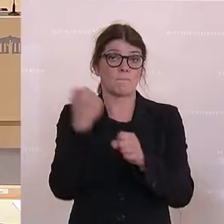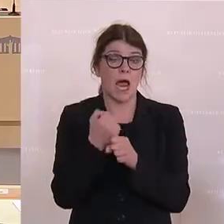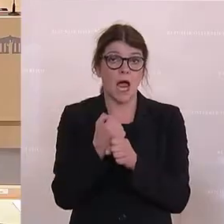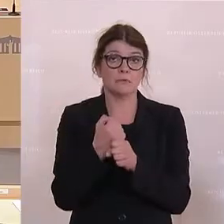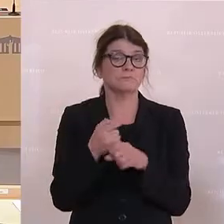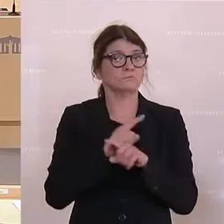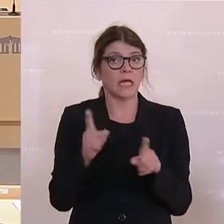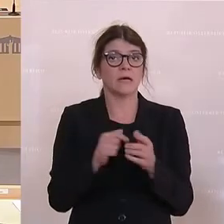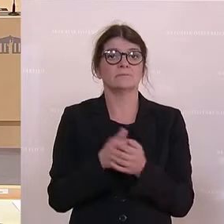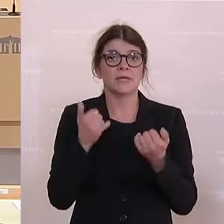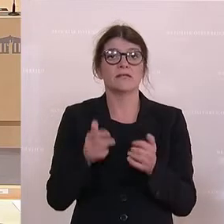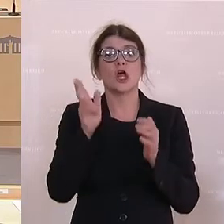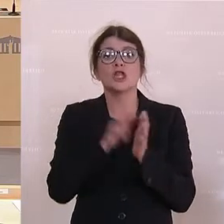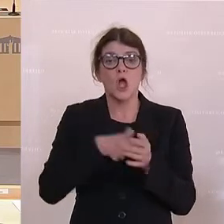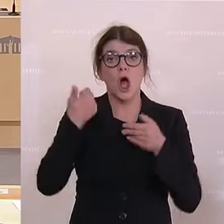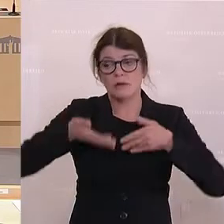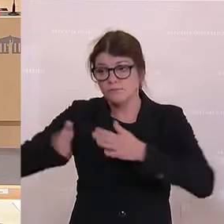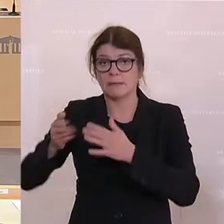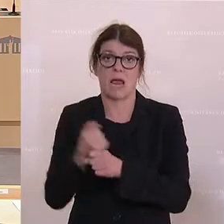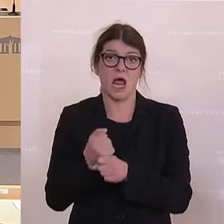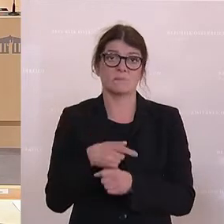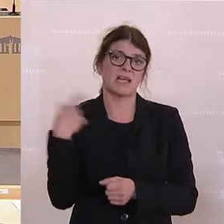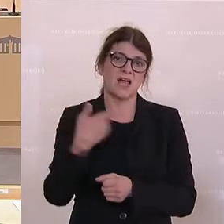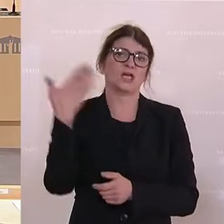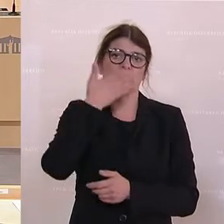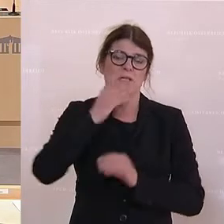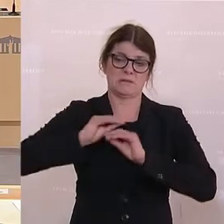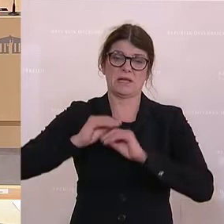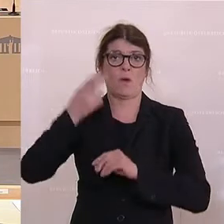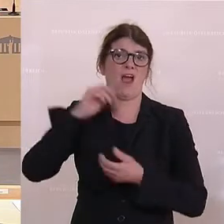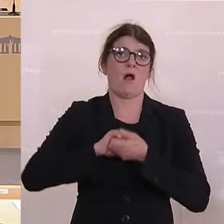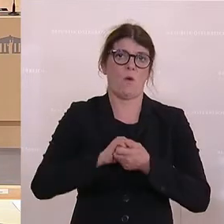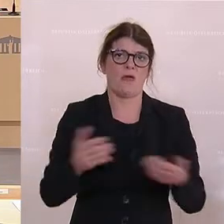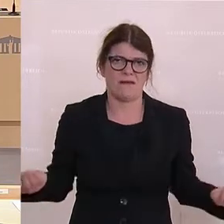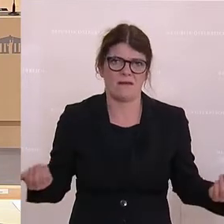hat man jetzt noch eine Schiene. Und das ist schwarzer Pädagogik, Herr Kollege,